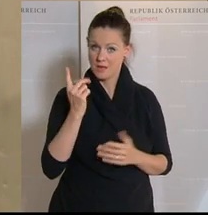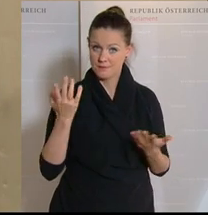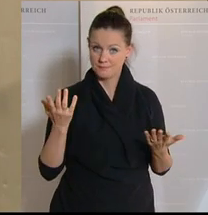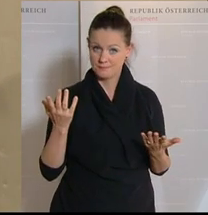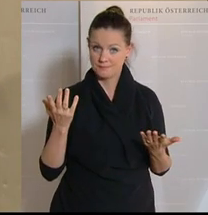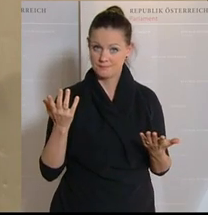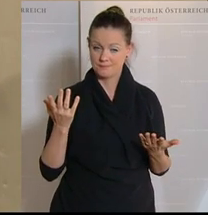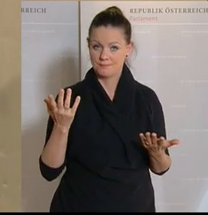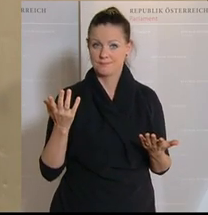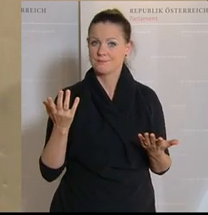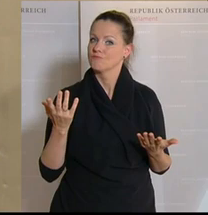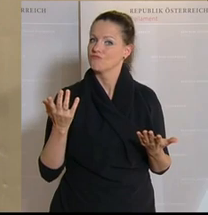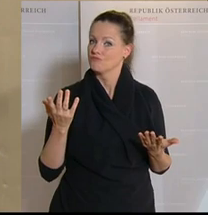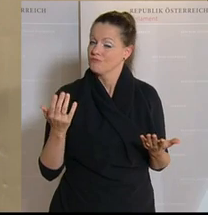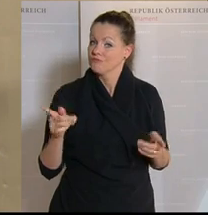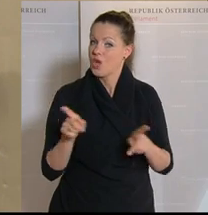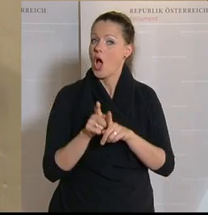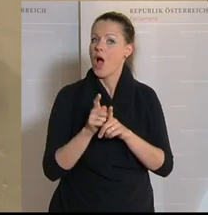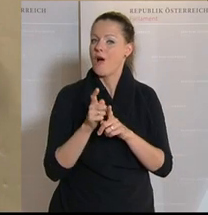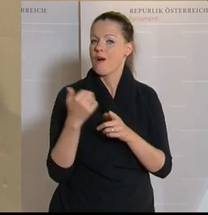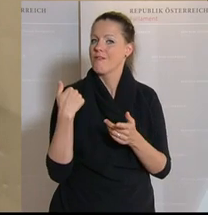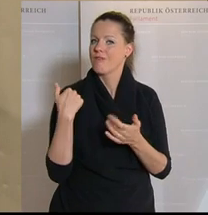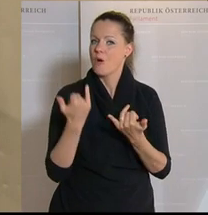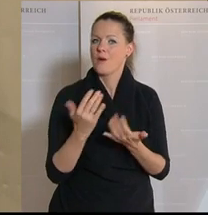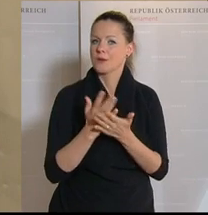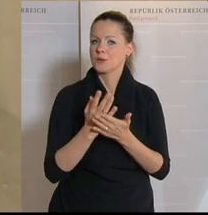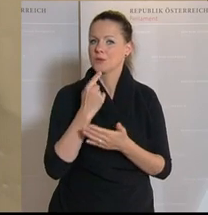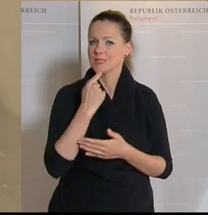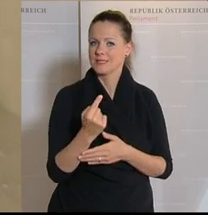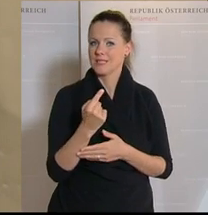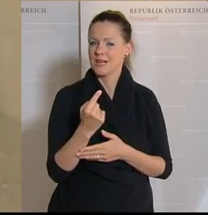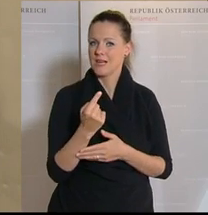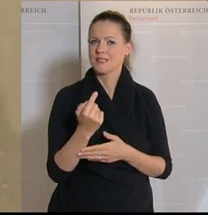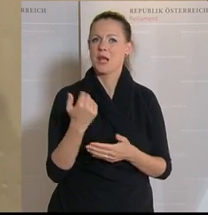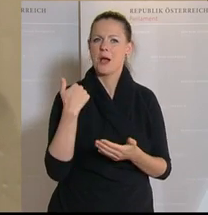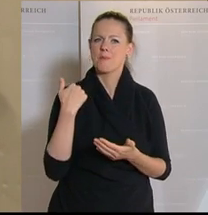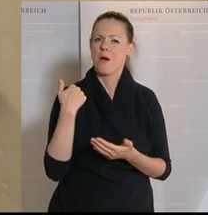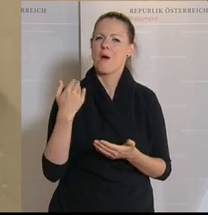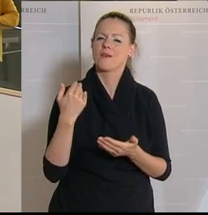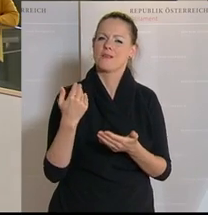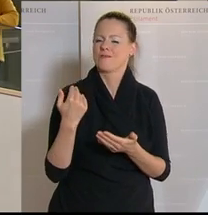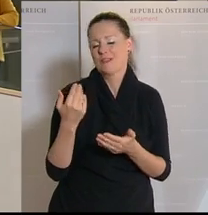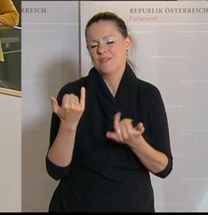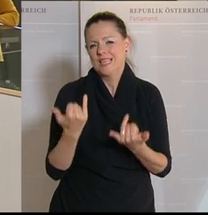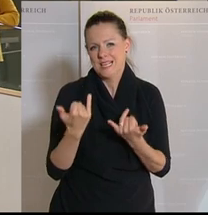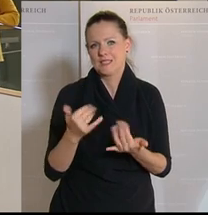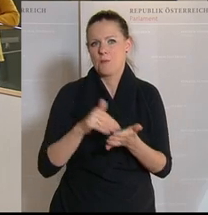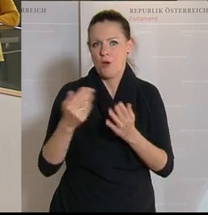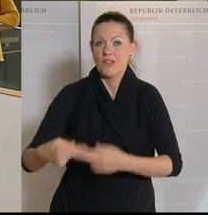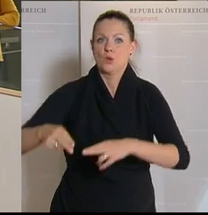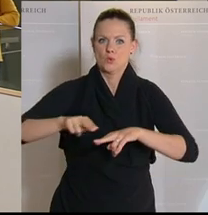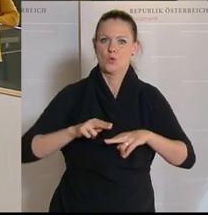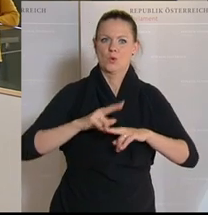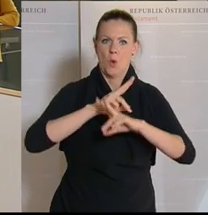Aber, und das wurde heute auch schon angesprochen, wir brauchen das Comeback für Österreich. Und da braucht es eine große